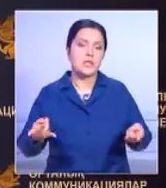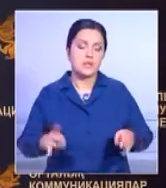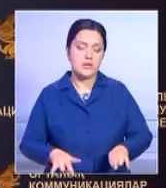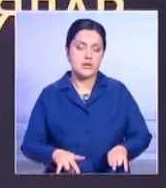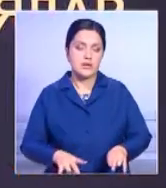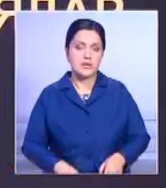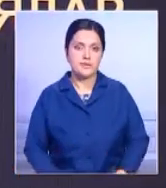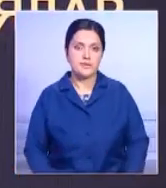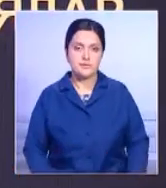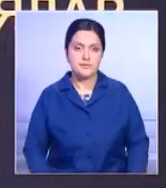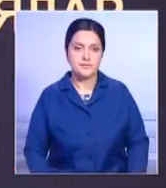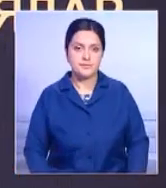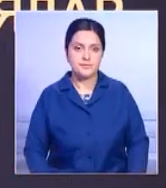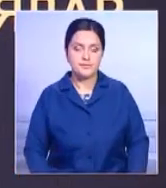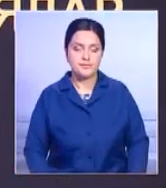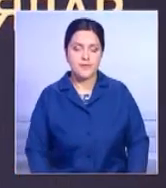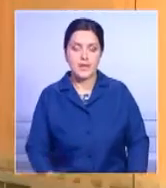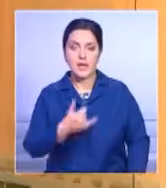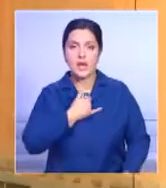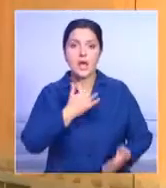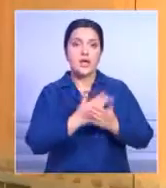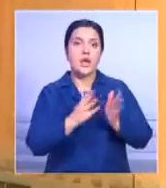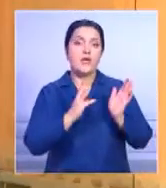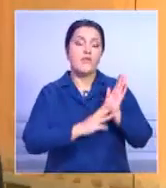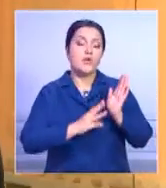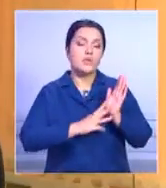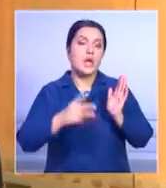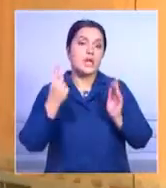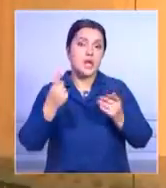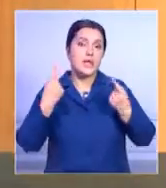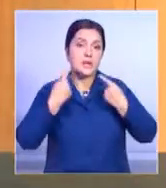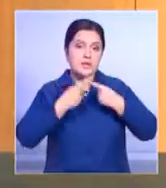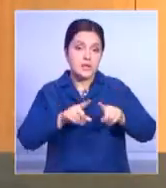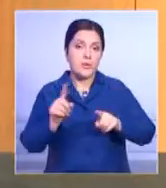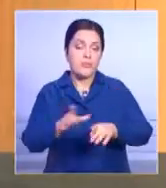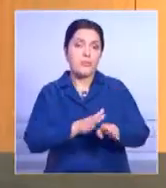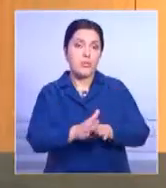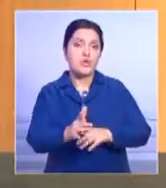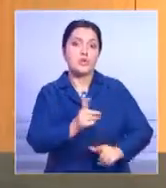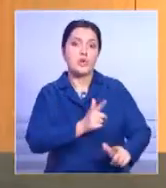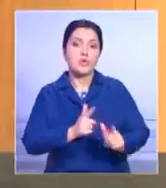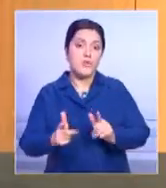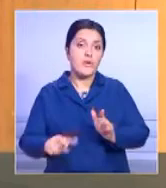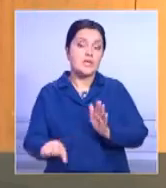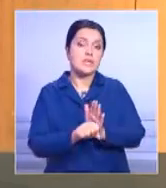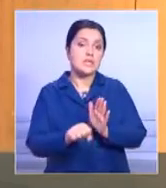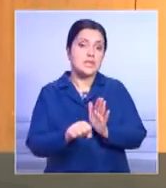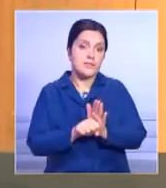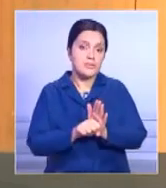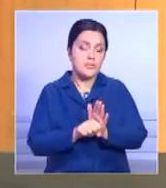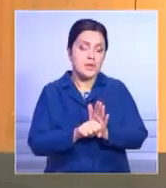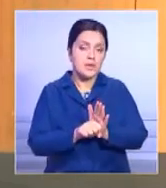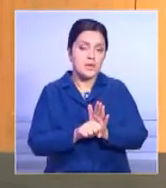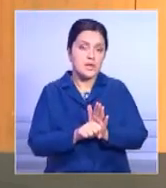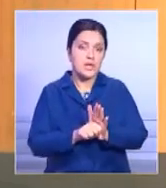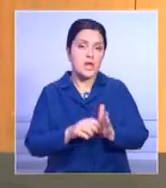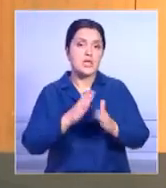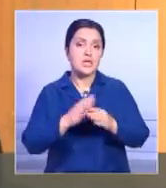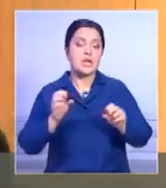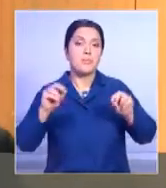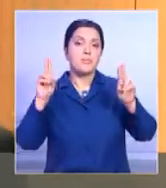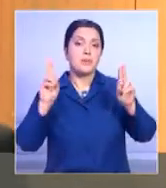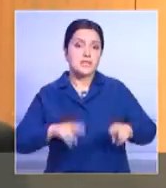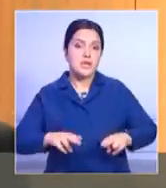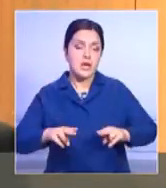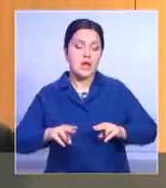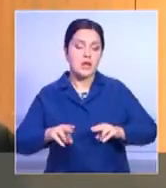снега сразу. В наличии имеется 81 единица техники, полностью она готова к зимнему периоду. Подготовлены противогололедные материалы.